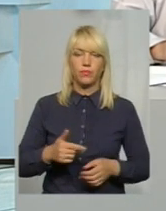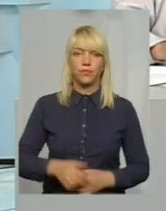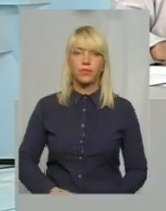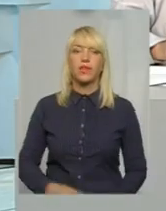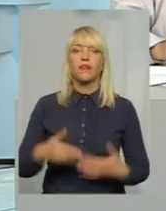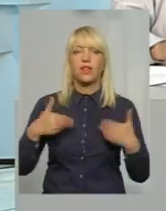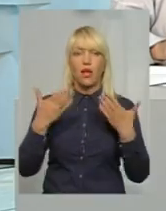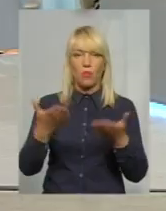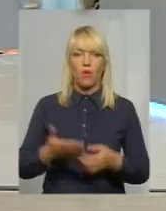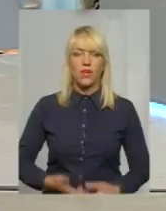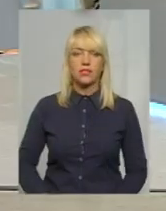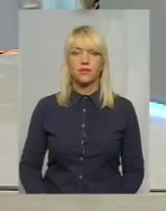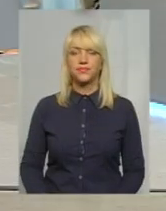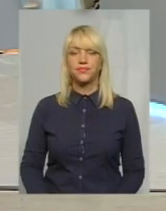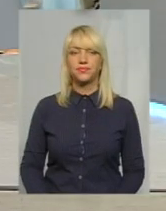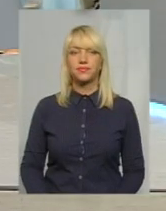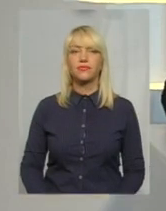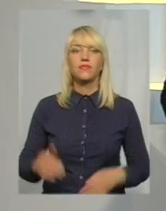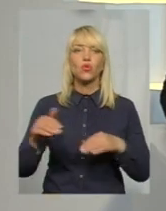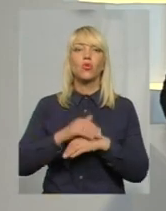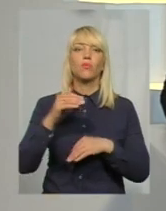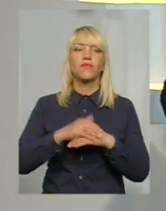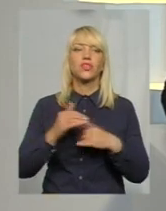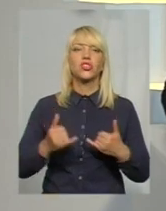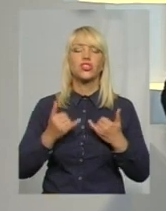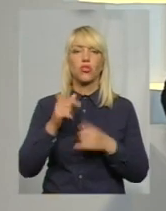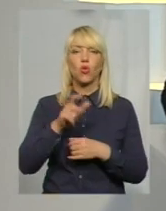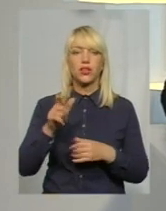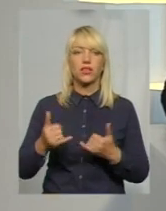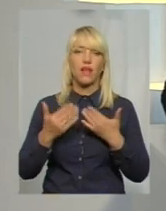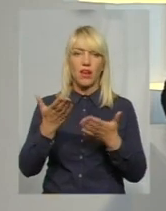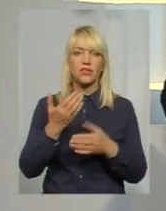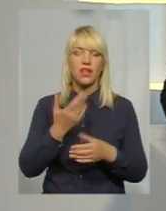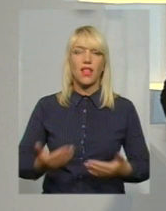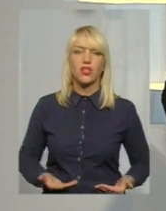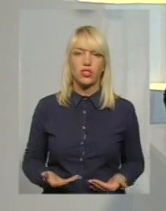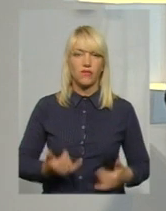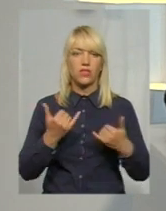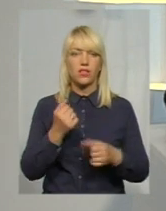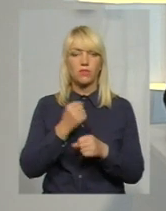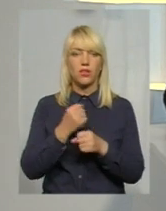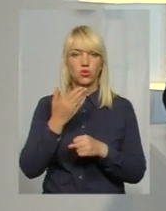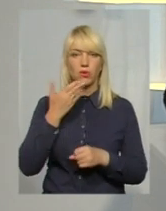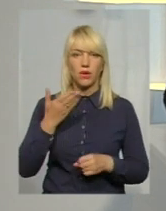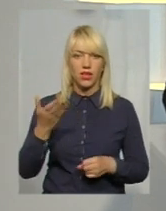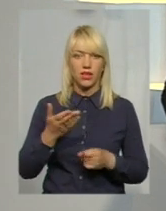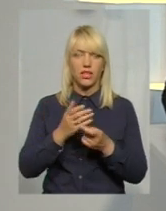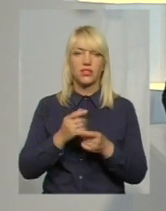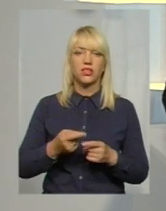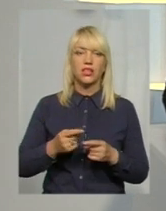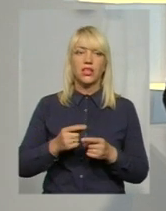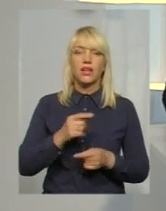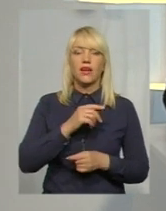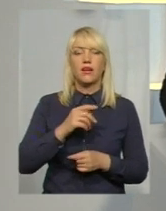Вітаю вас, панує. Добрий вечір. Добрий вечір, шановні глядачі. Для вас у студії «Наживо» працюємо ми із сурдоперекладачем